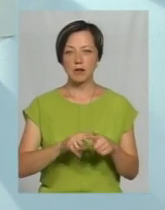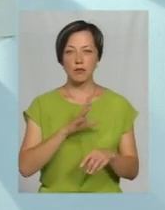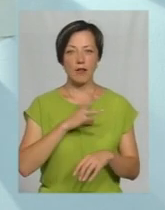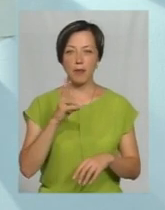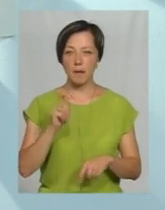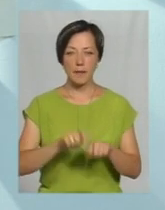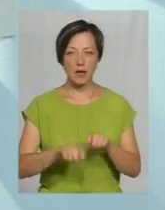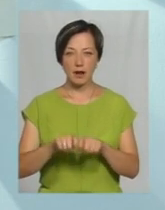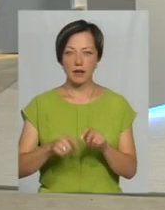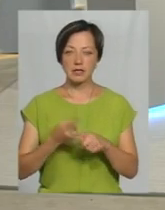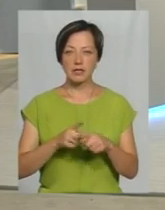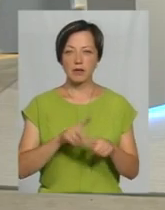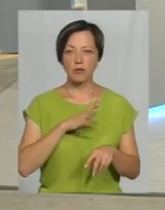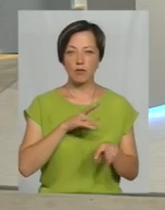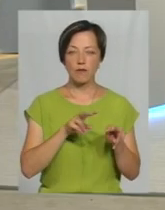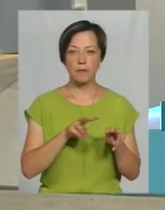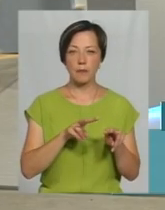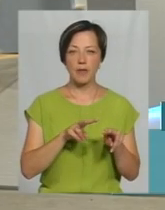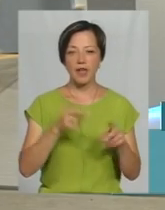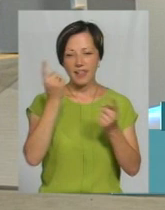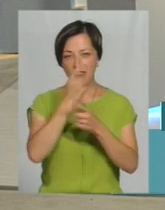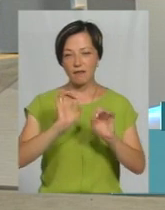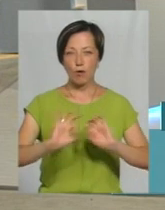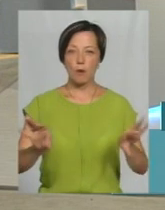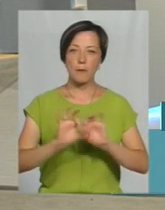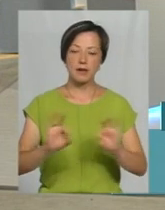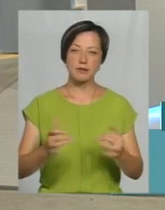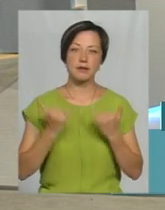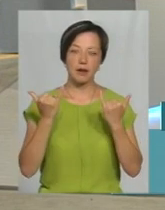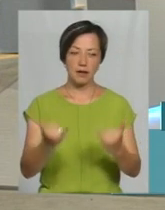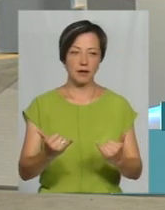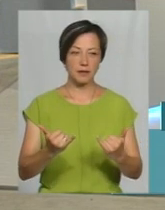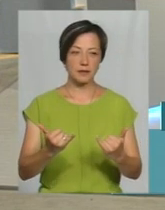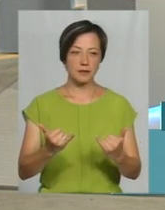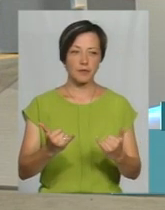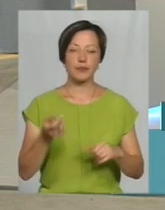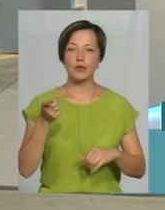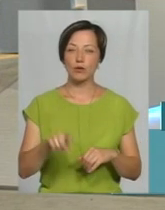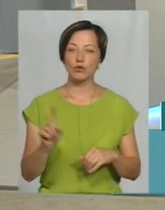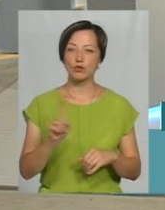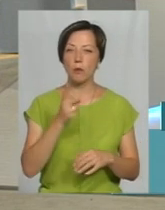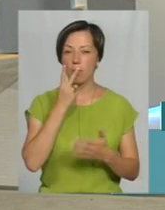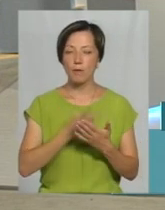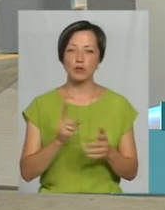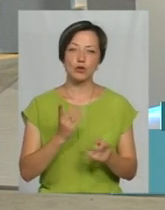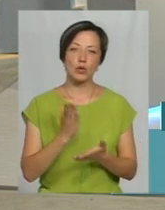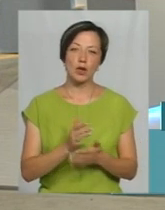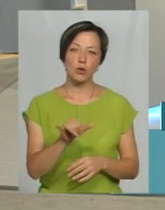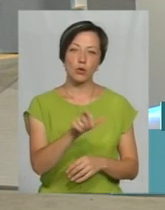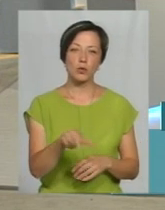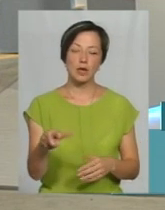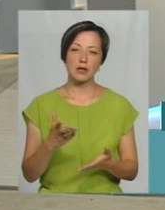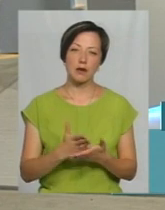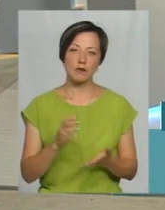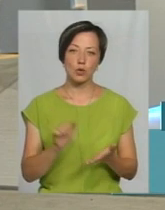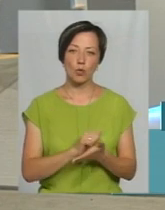перевірка, це був рейд, скажімо так, інформаційний для того, щоб побачити, що є в людей, які наявні